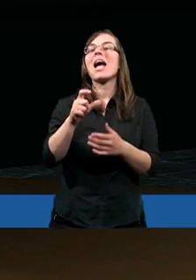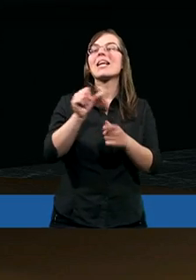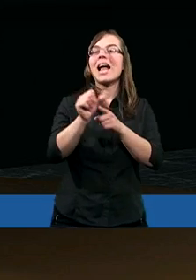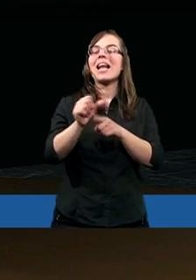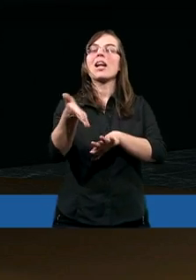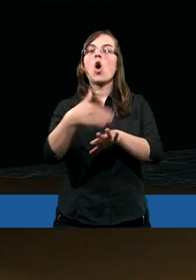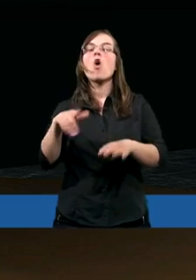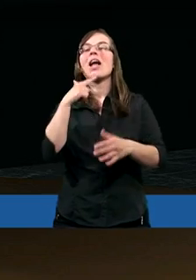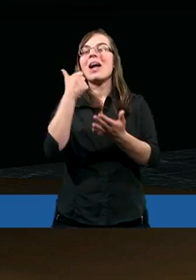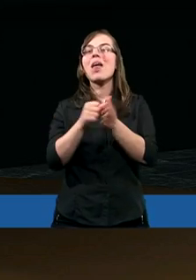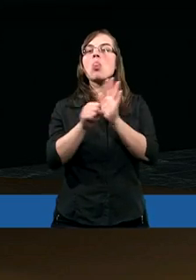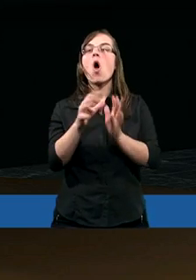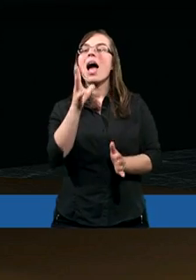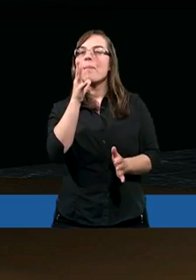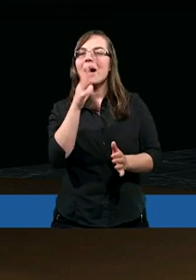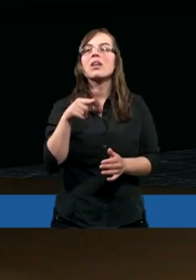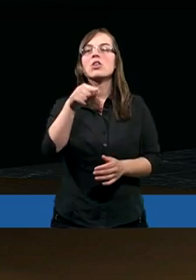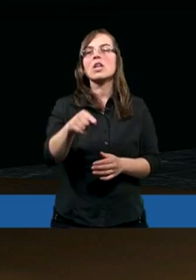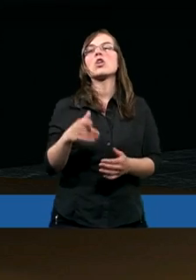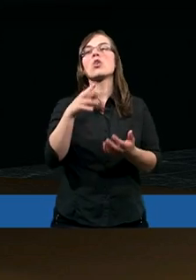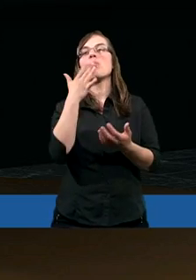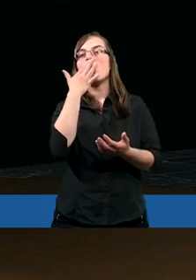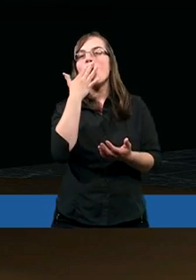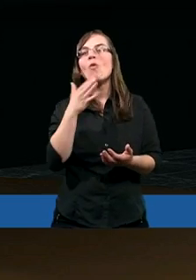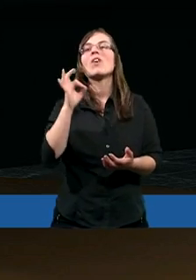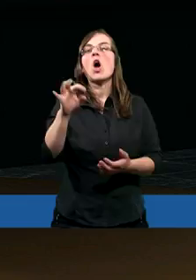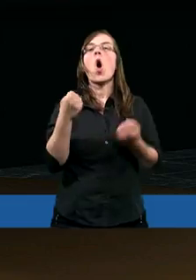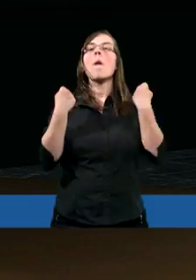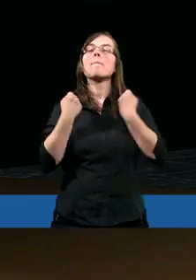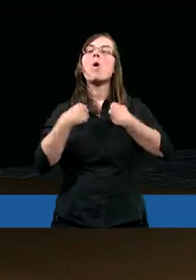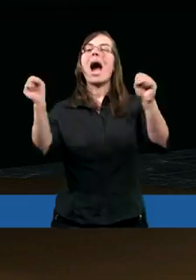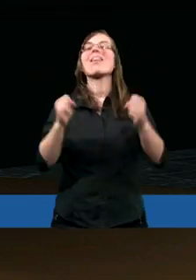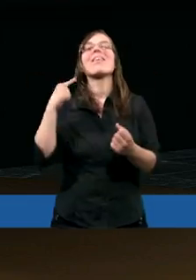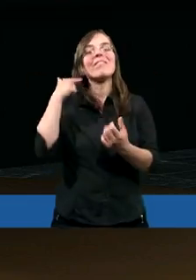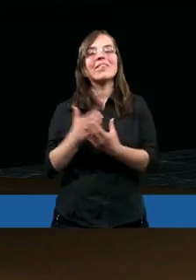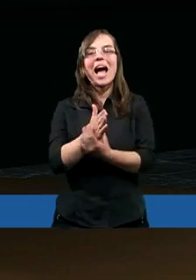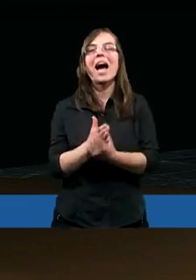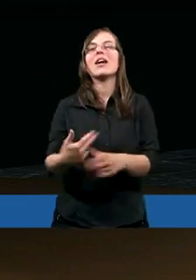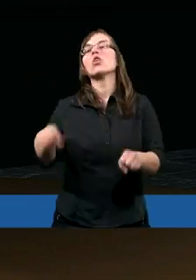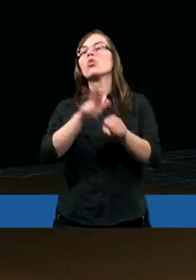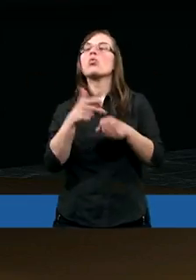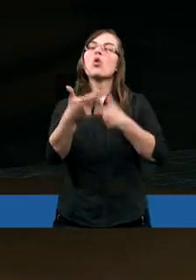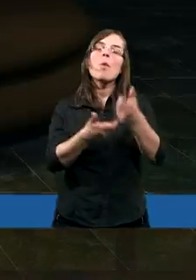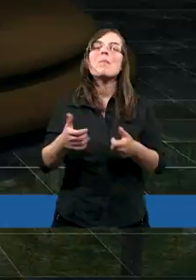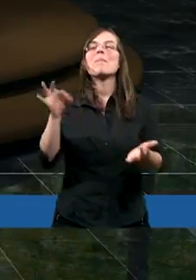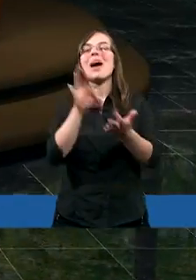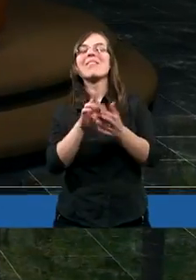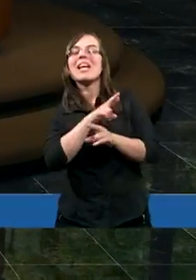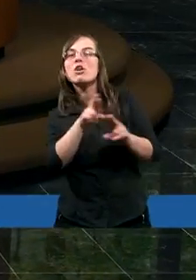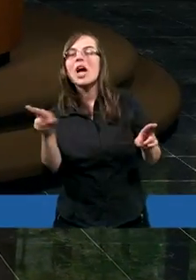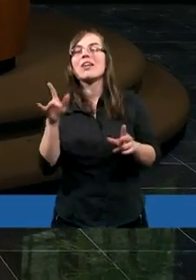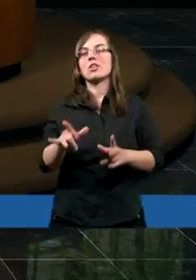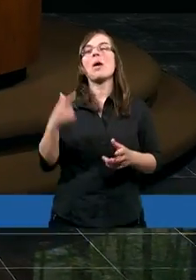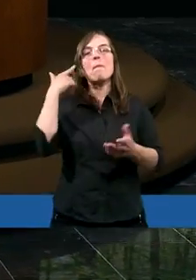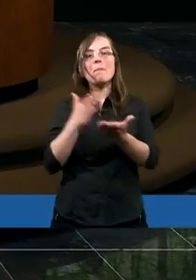listu do hebrajczyków cały sztab ludzi nazwanych bohaterami wiary, którzy robili pewne czyny, którzy przez